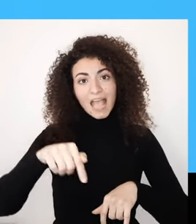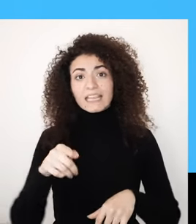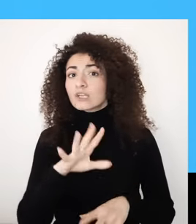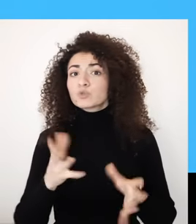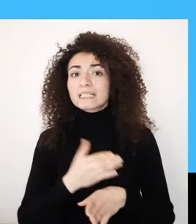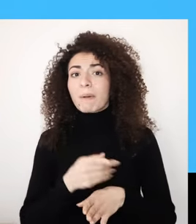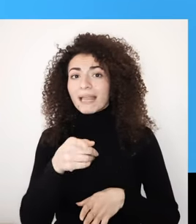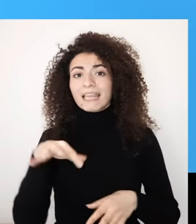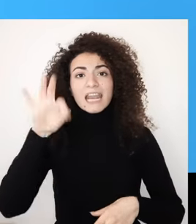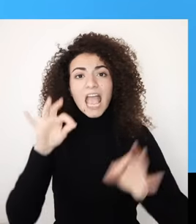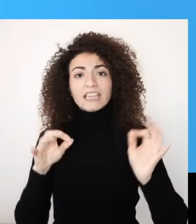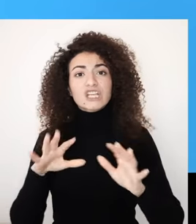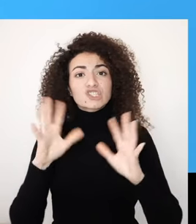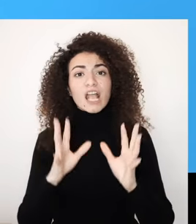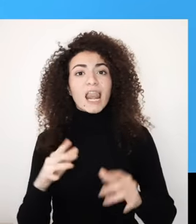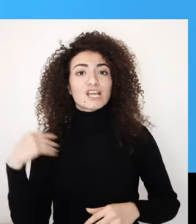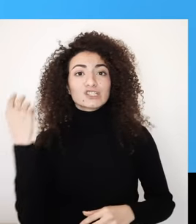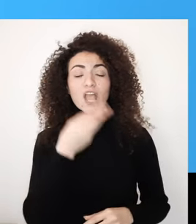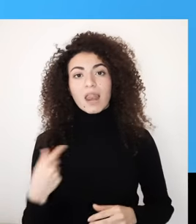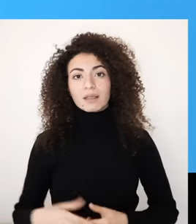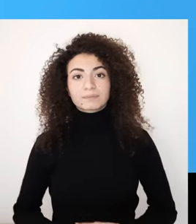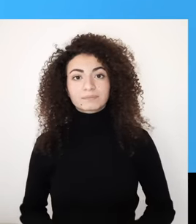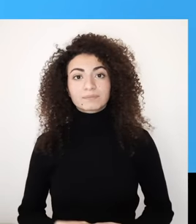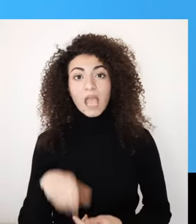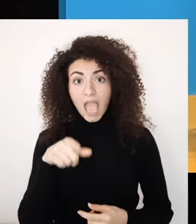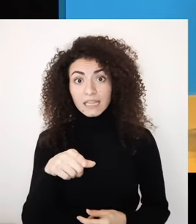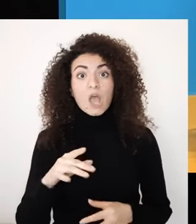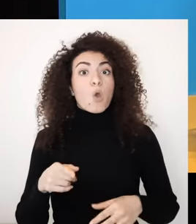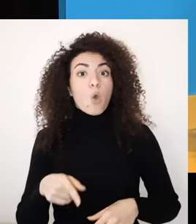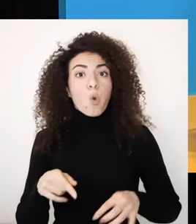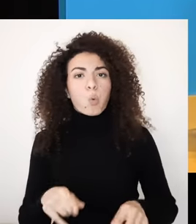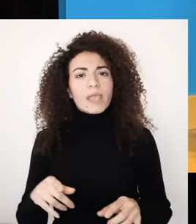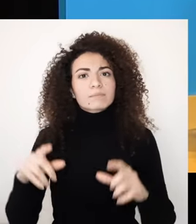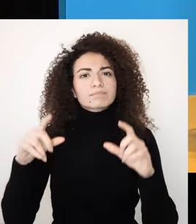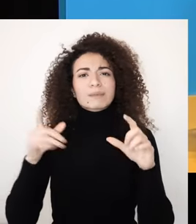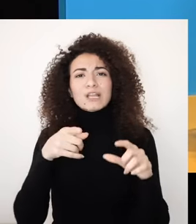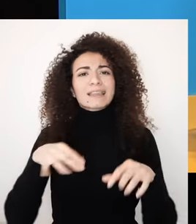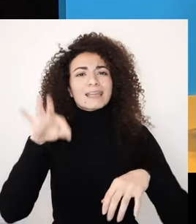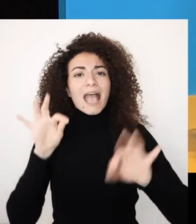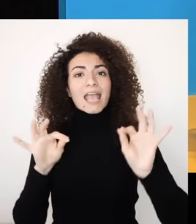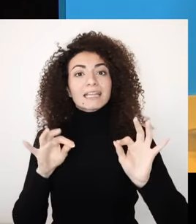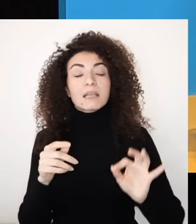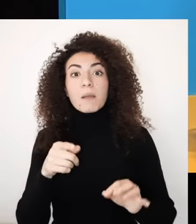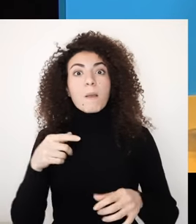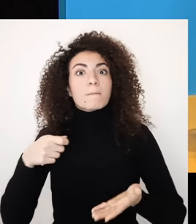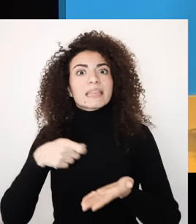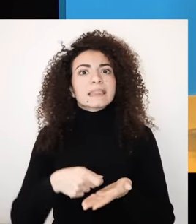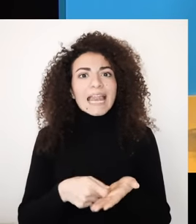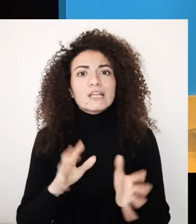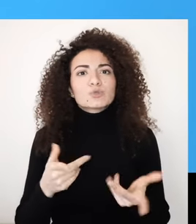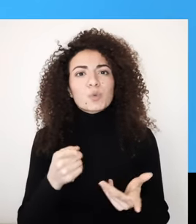سبب اختيارك خيار الوشاح مش مجرد خيار هو نتيجة صورة ذاتية تتعلق